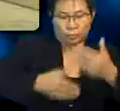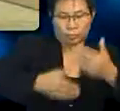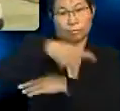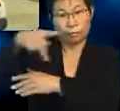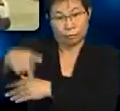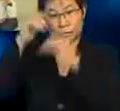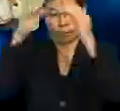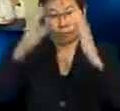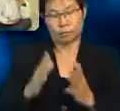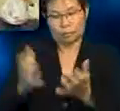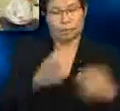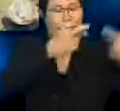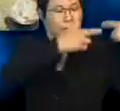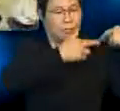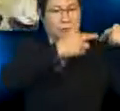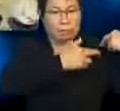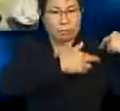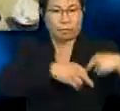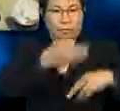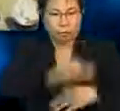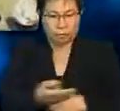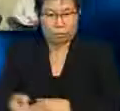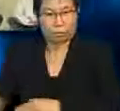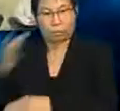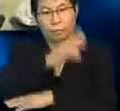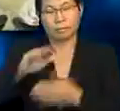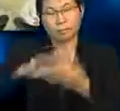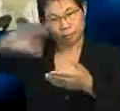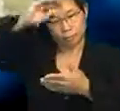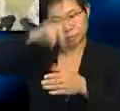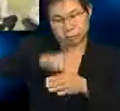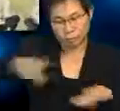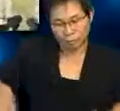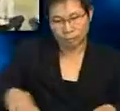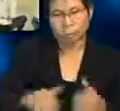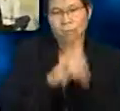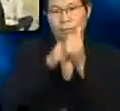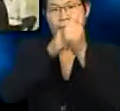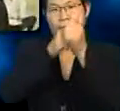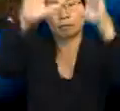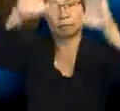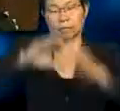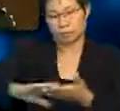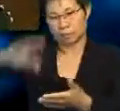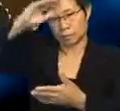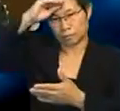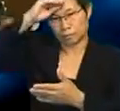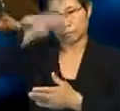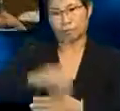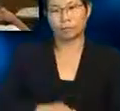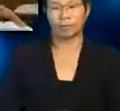guru hendaklah berperanan sebagai facilitator dan pembelajaran dijalankan menggunakan kaedah pembelajaran kooperatif.